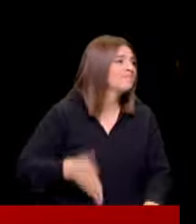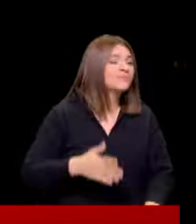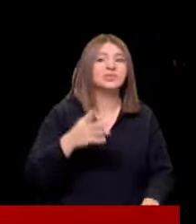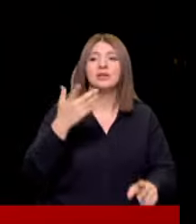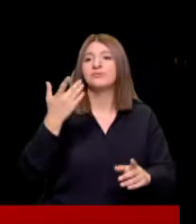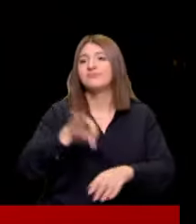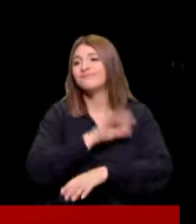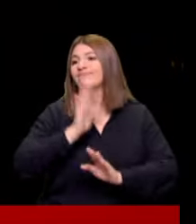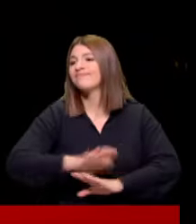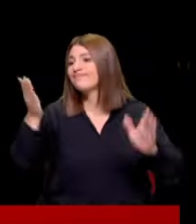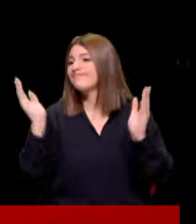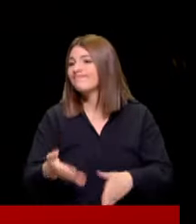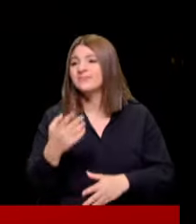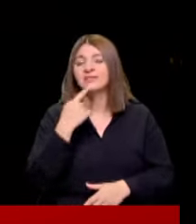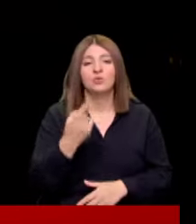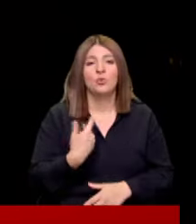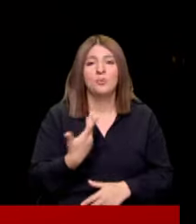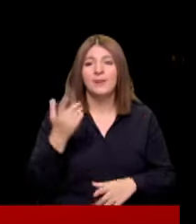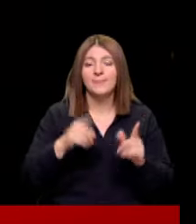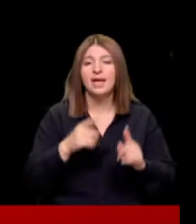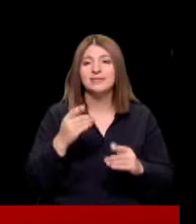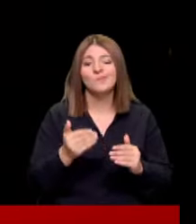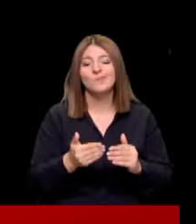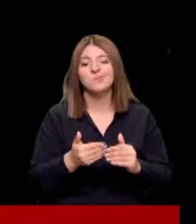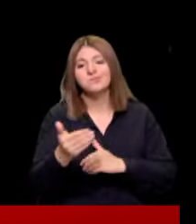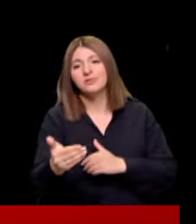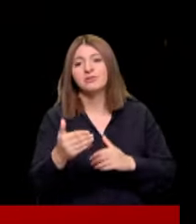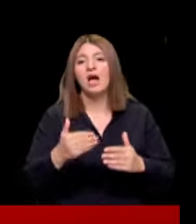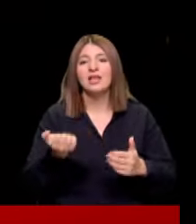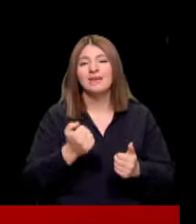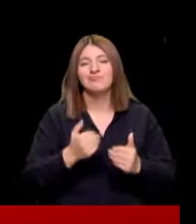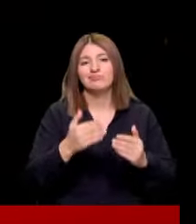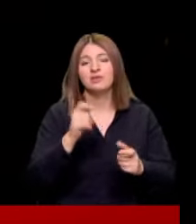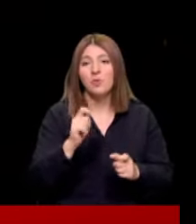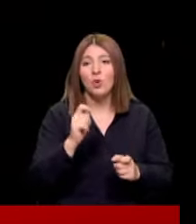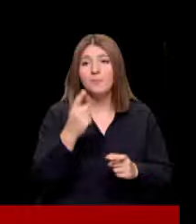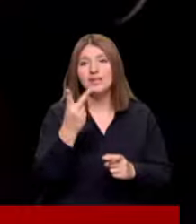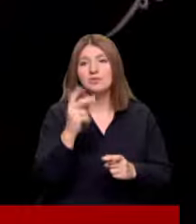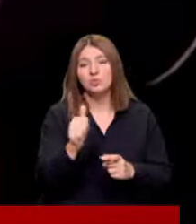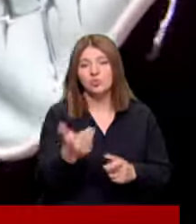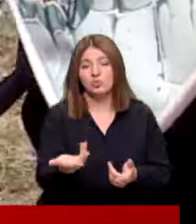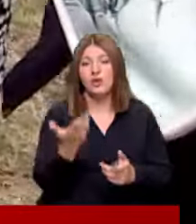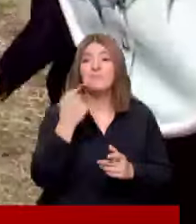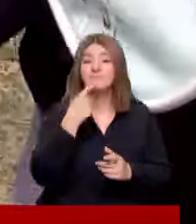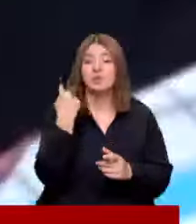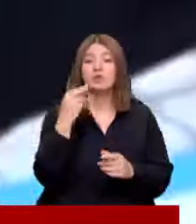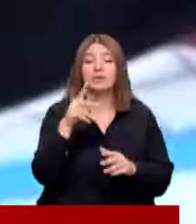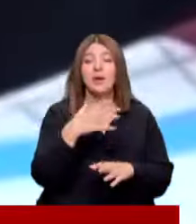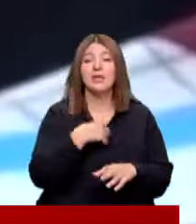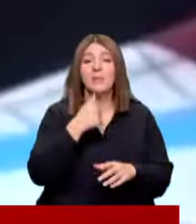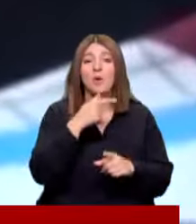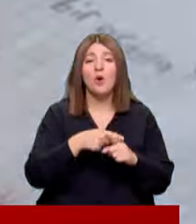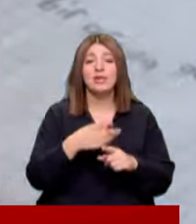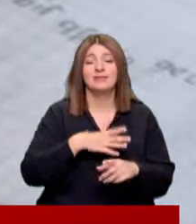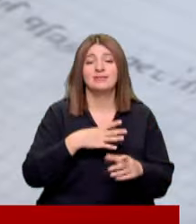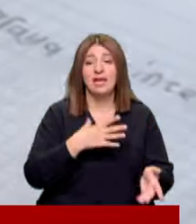Yine kaşar peyniri bitti diyorum Hani bazen erteliyorum bile Alırken bile erteliyorum 1-2 gün Geçen yıl olduğu gibi velilerin